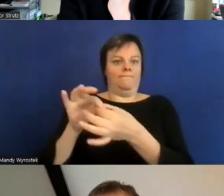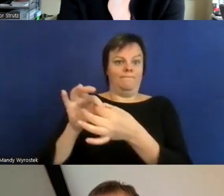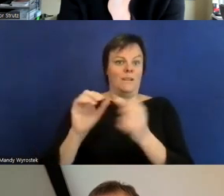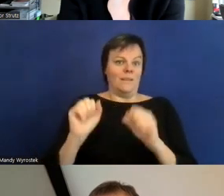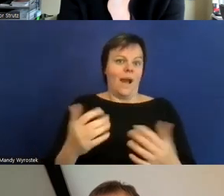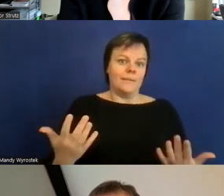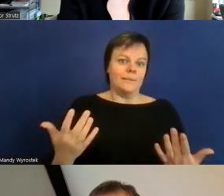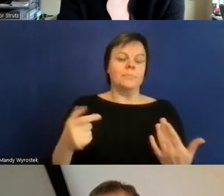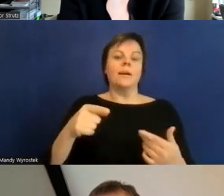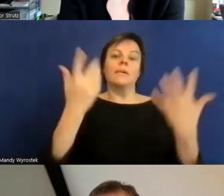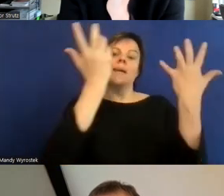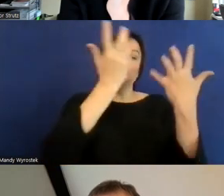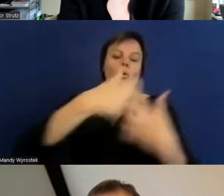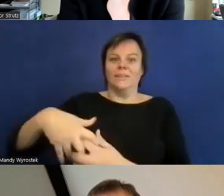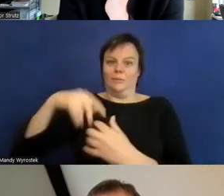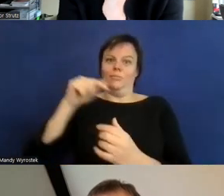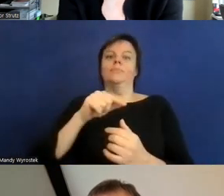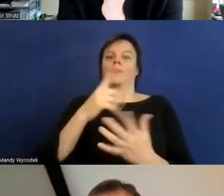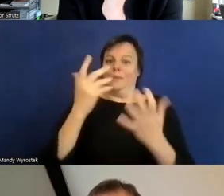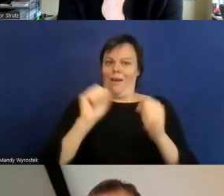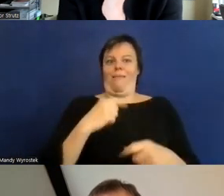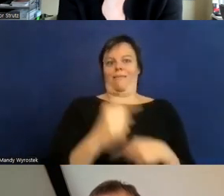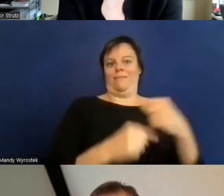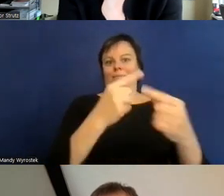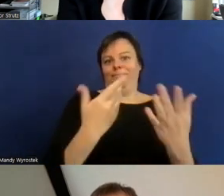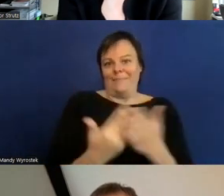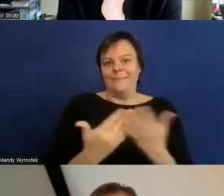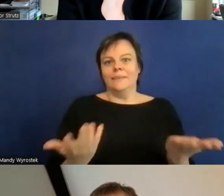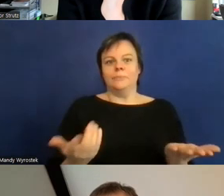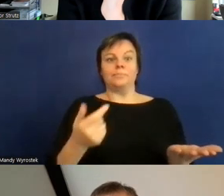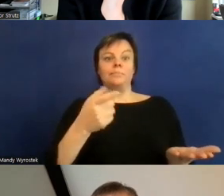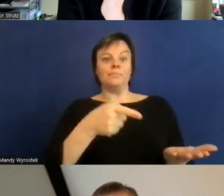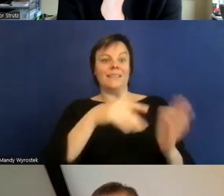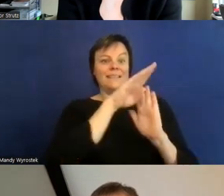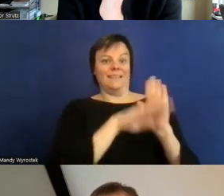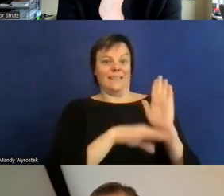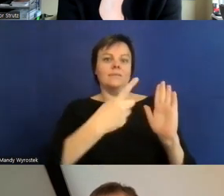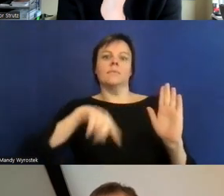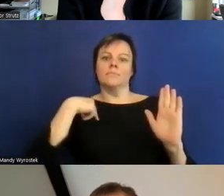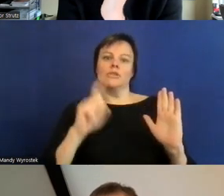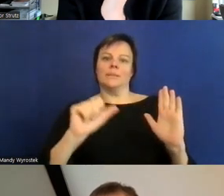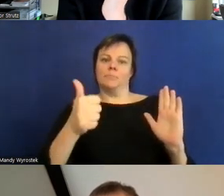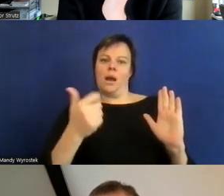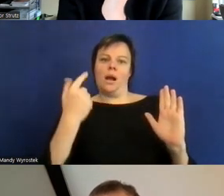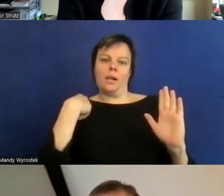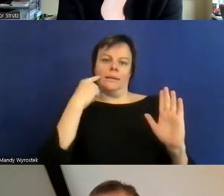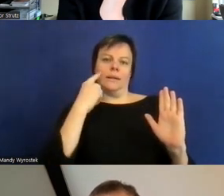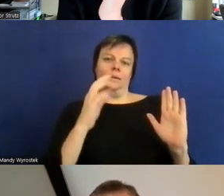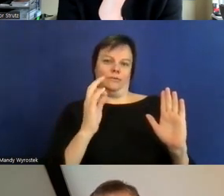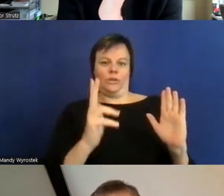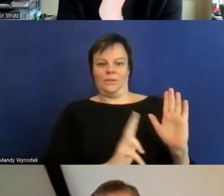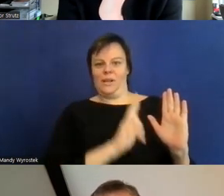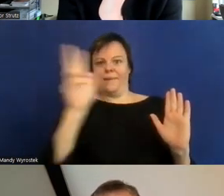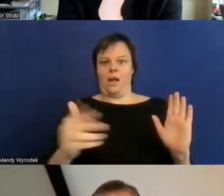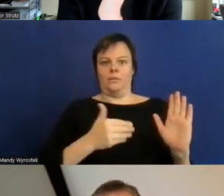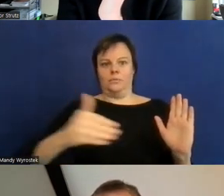für internationale Quellen zur Barrierefreiheit wäre ich dankbar ich kann da im Nachgang noch was verschieben wir haben